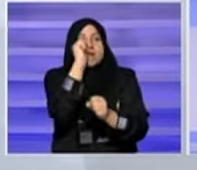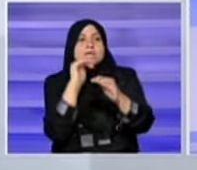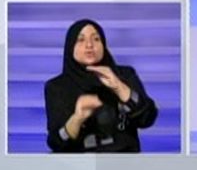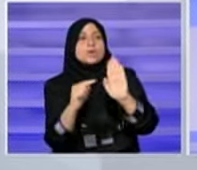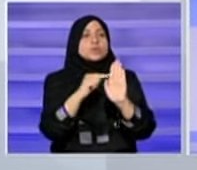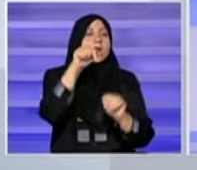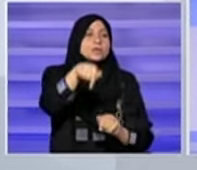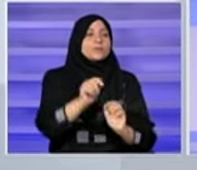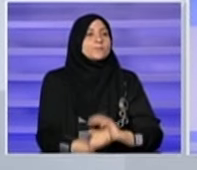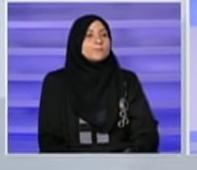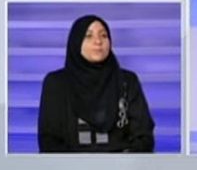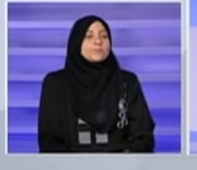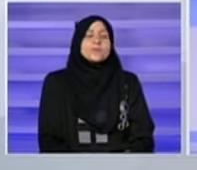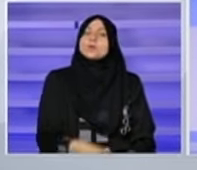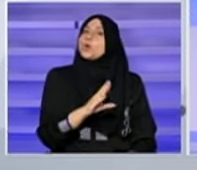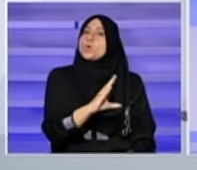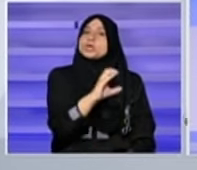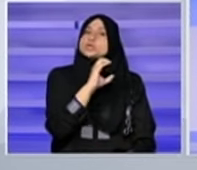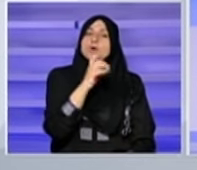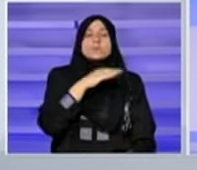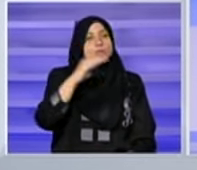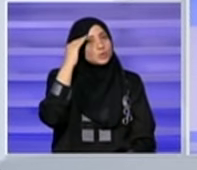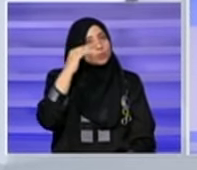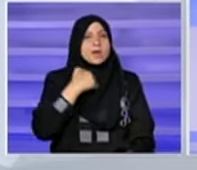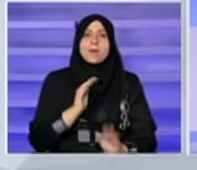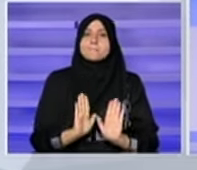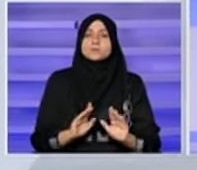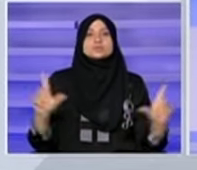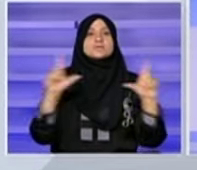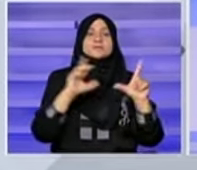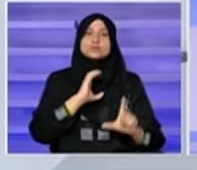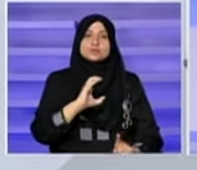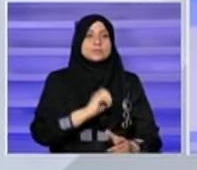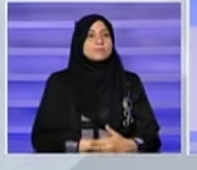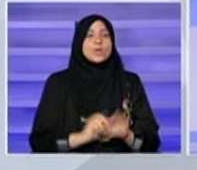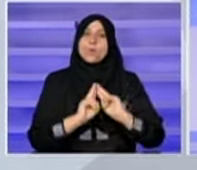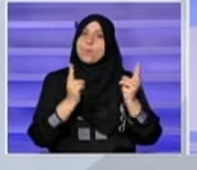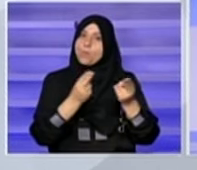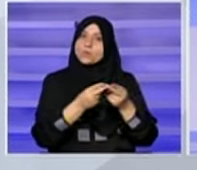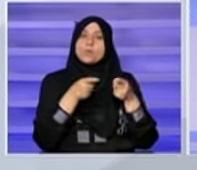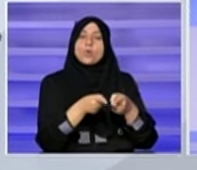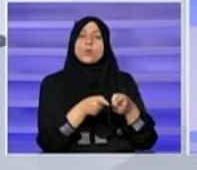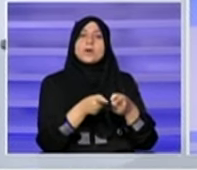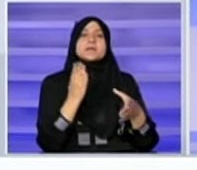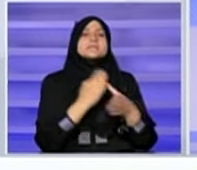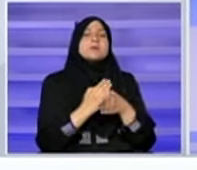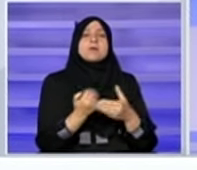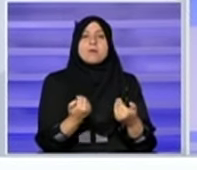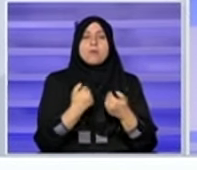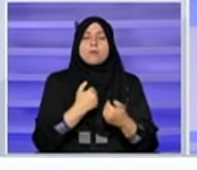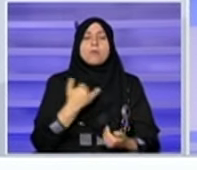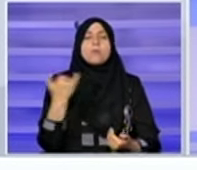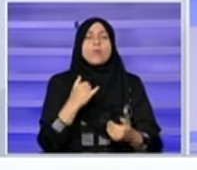شكرا أخي لهذه الاستضافة هذا طبعا المؤتمر يبين الاهتمام الشديد